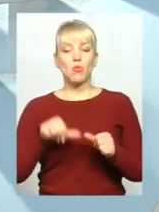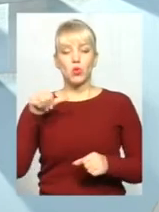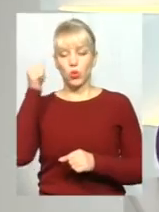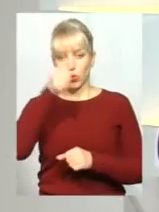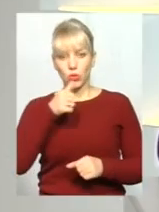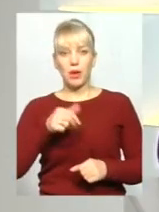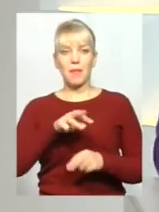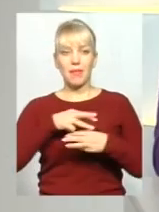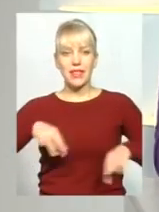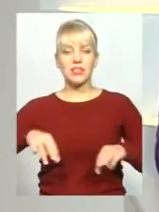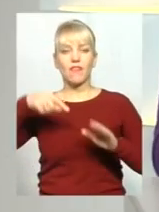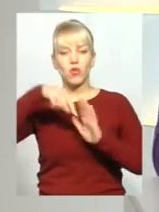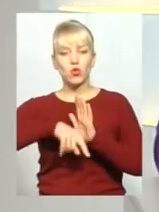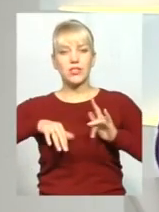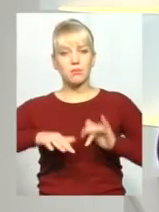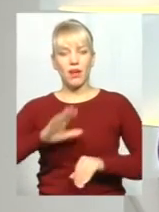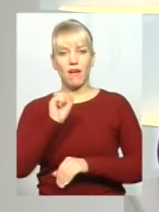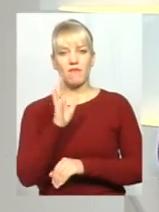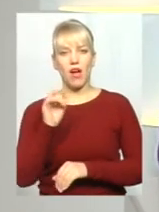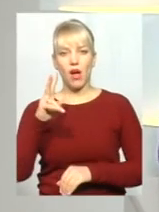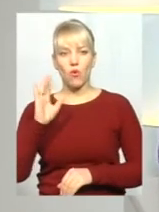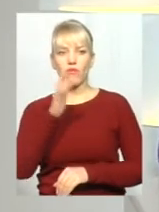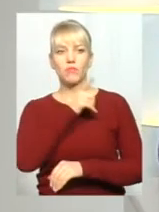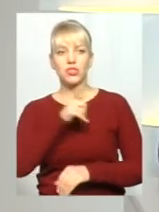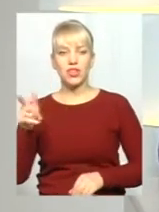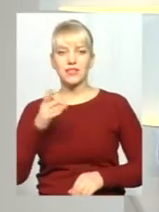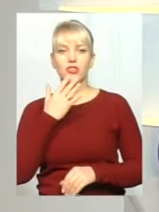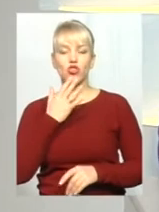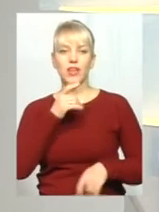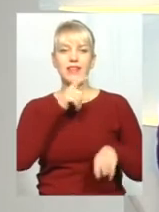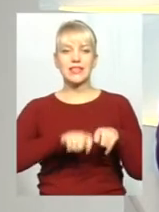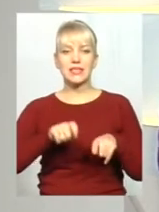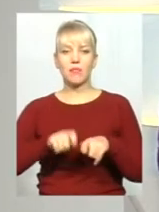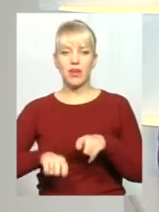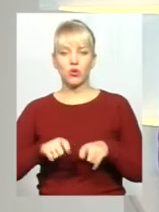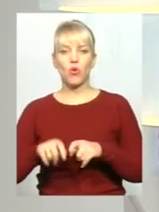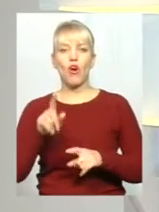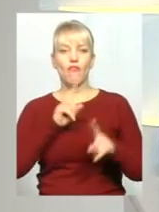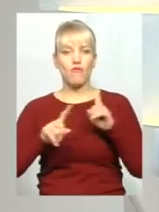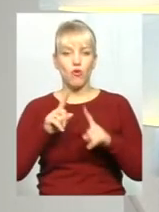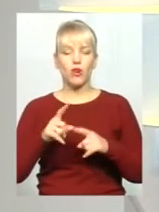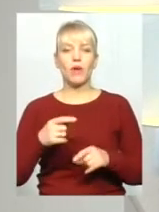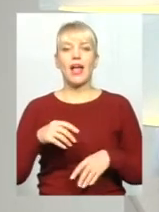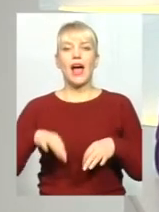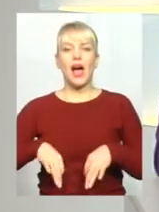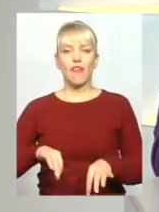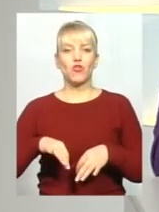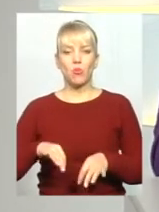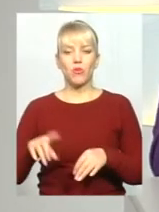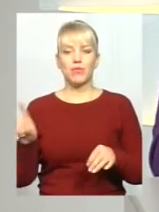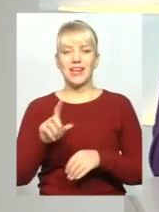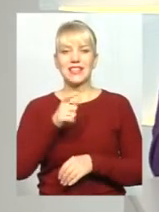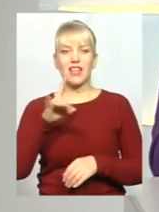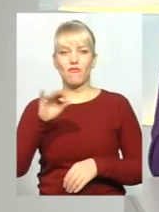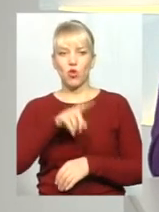міністр внутрішніх справ Арсен Аваков під час Національної експертного форуму заявив, що автомобілі з транзитними номерами, тобто на євро-номерах, вони впливають